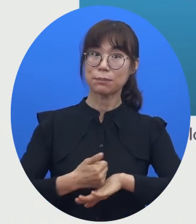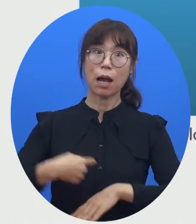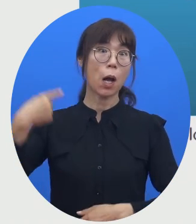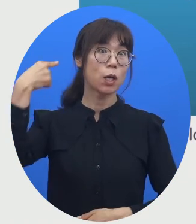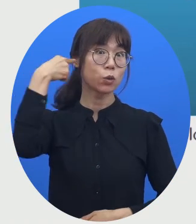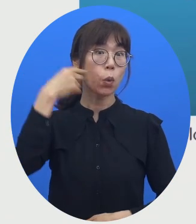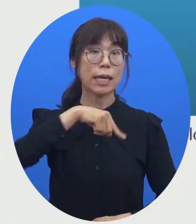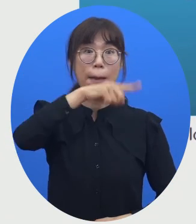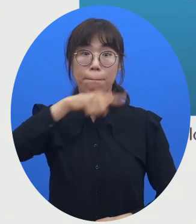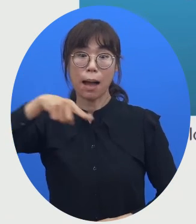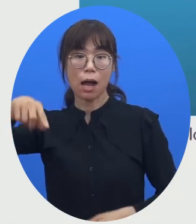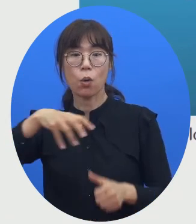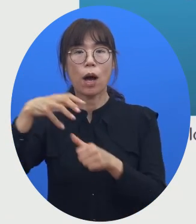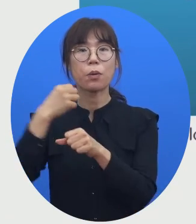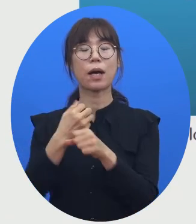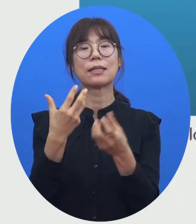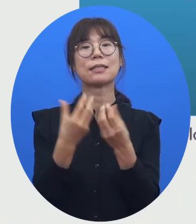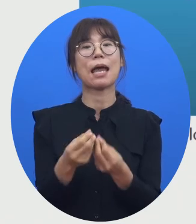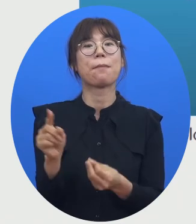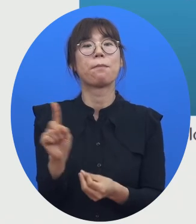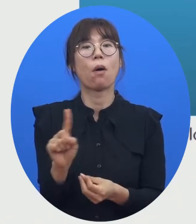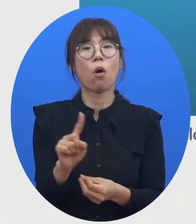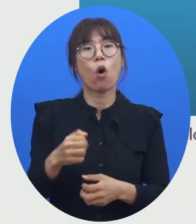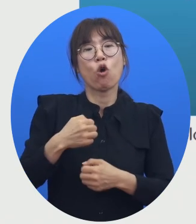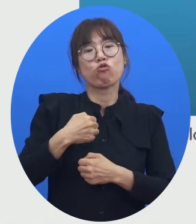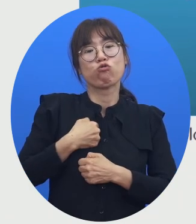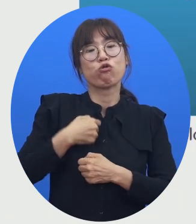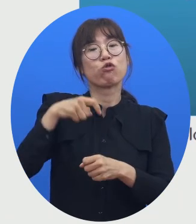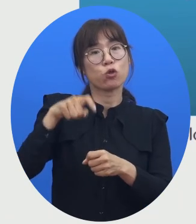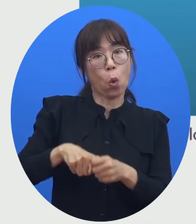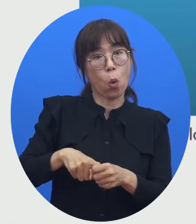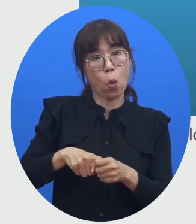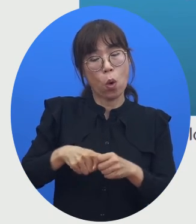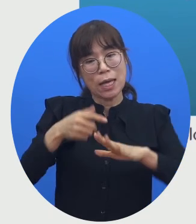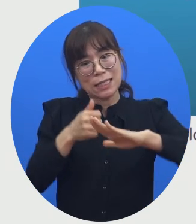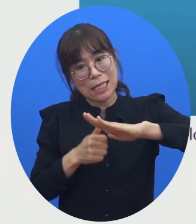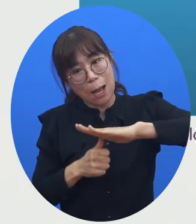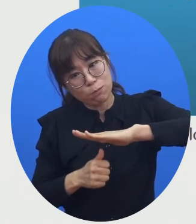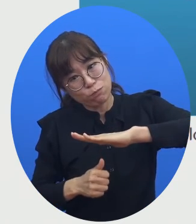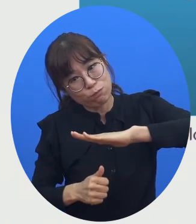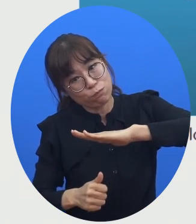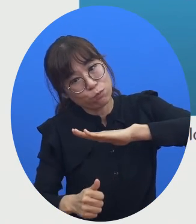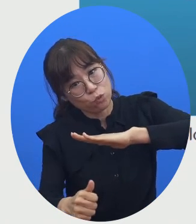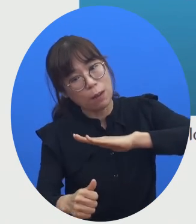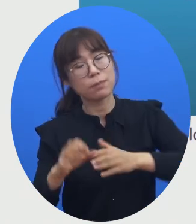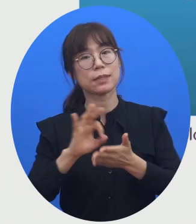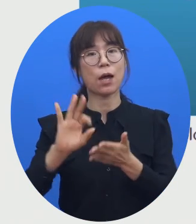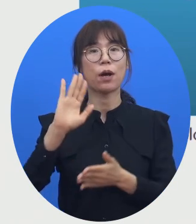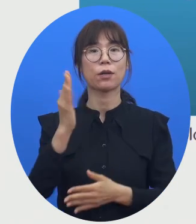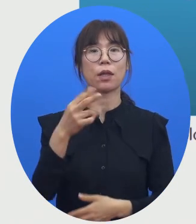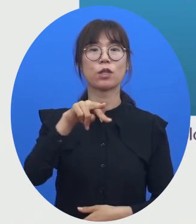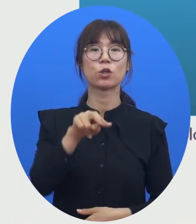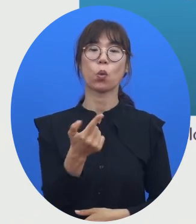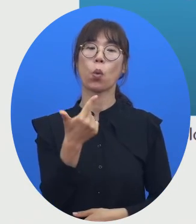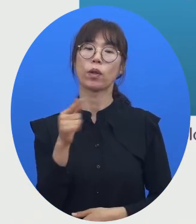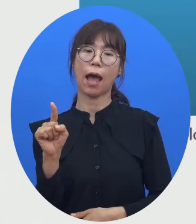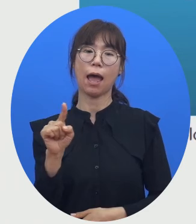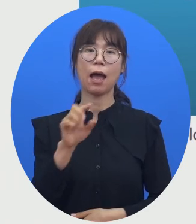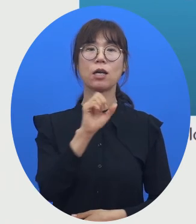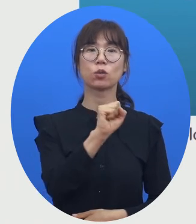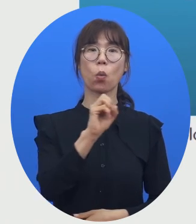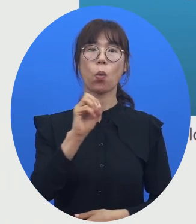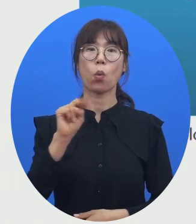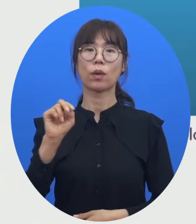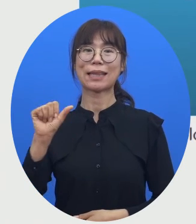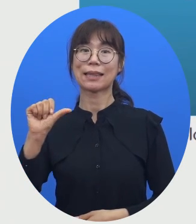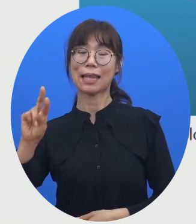이용하는 대표적인 예로는 군용 잠수함이나 선박에서 이용하는 소나를 예로 들 수 있는데요. 이 소나라고 하는